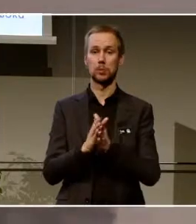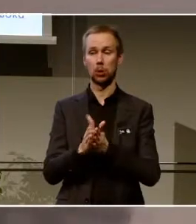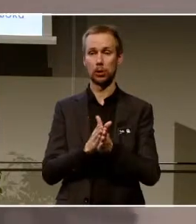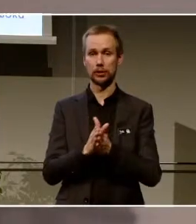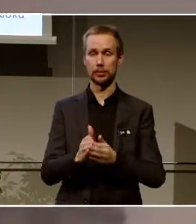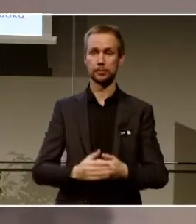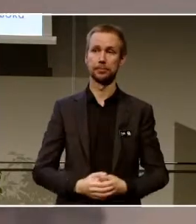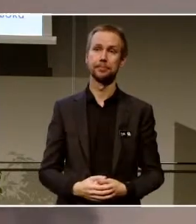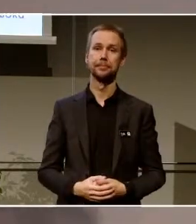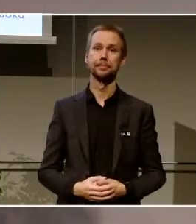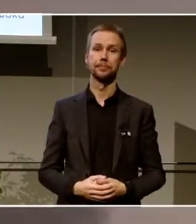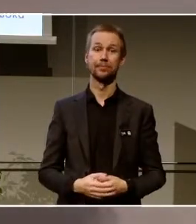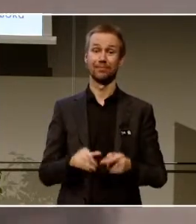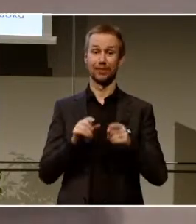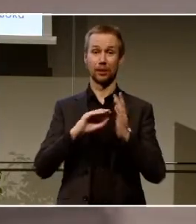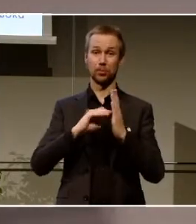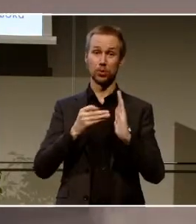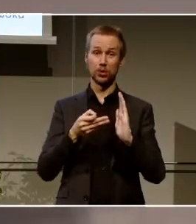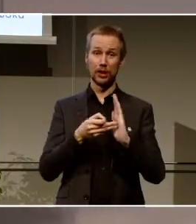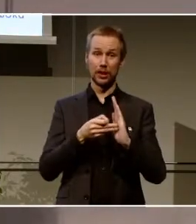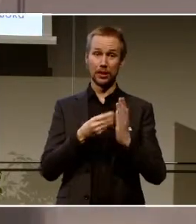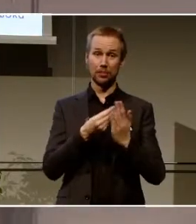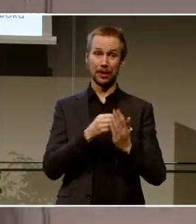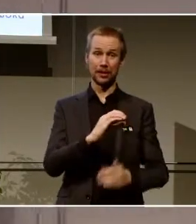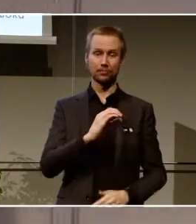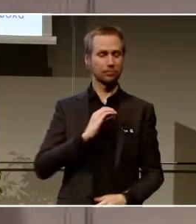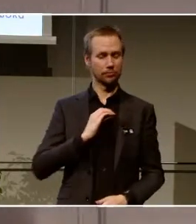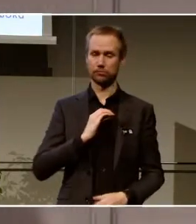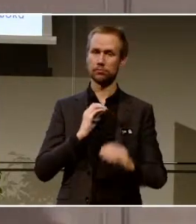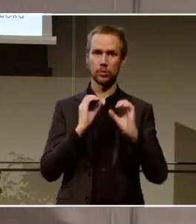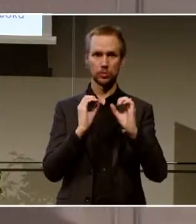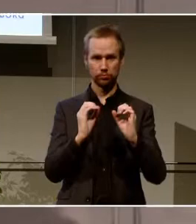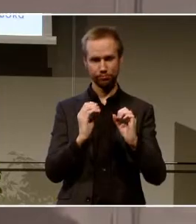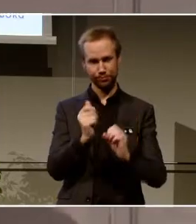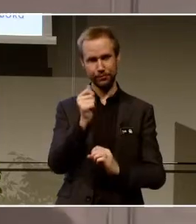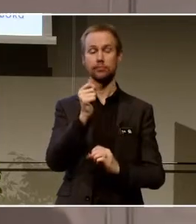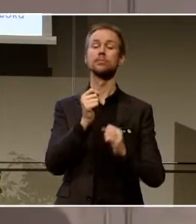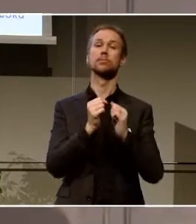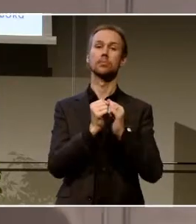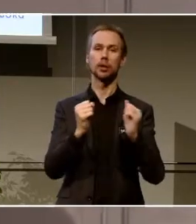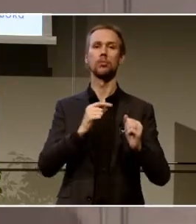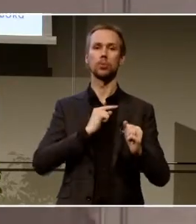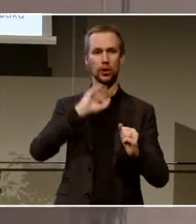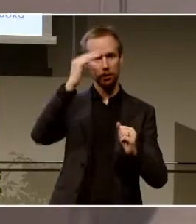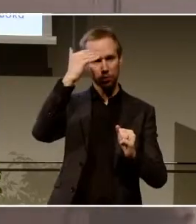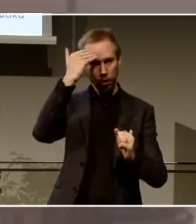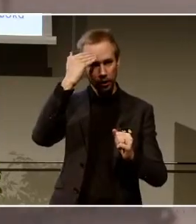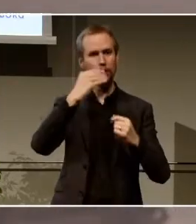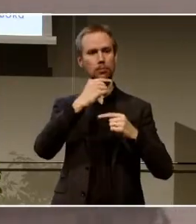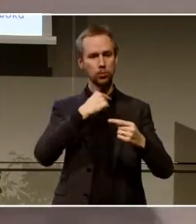tyvärr inget projekt som ger oss pengar. Men det ger oss mycket erfarenhetsutbyte. Och det är roligt att få se hur de andra